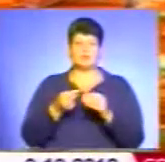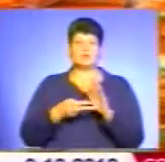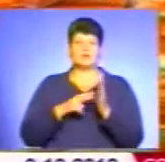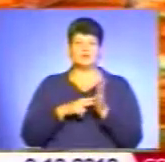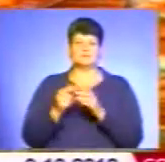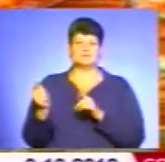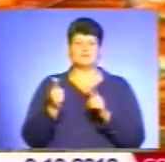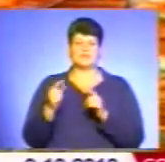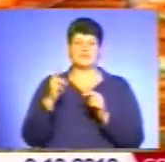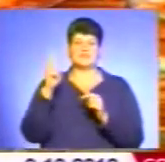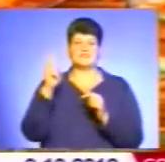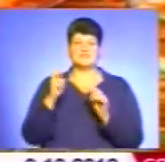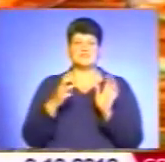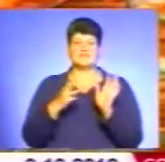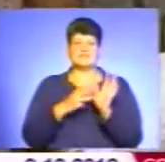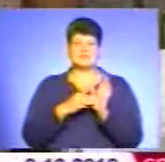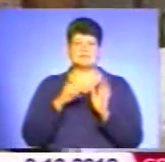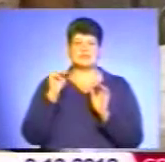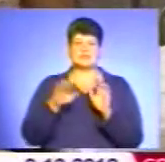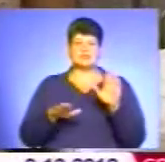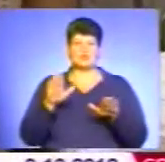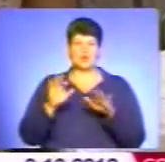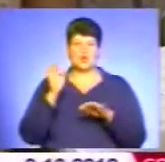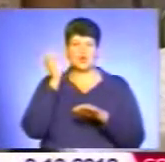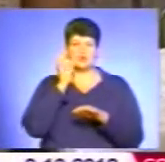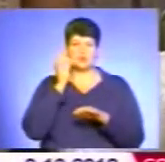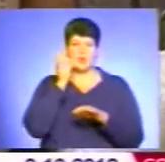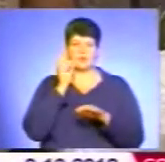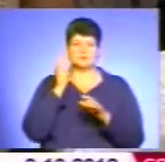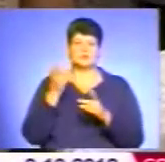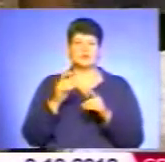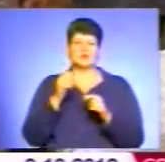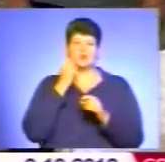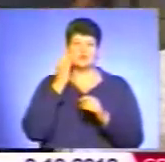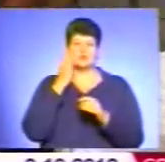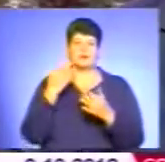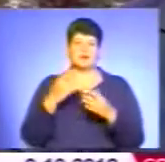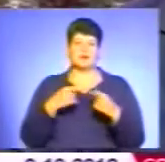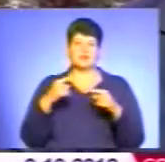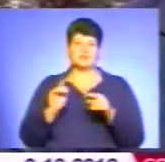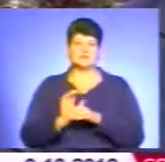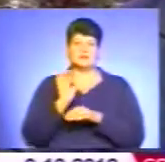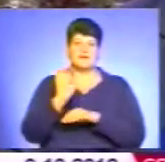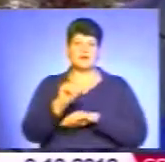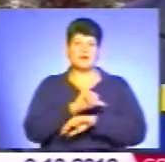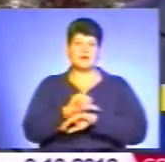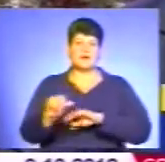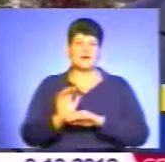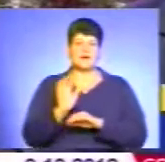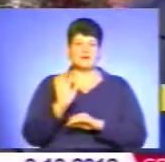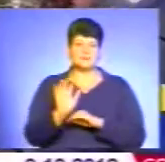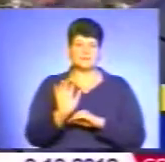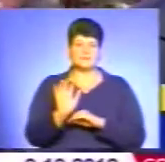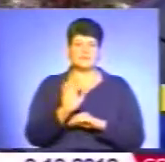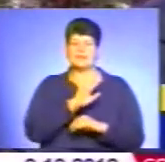208 тисяч тонн солодкого продукту. Решта від споживчої потреби піде на експорт. Незважаючи на це, що